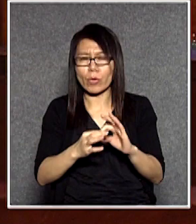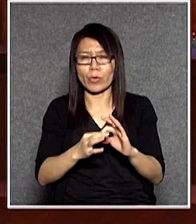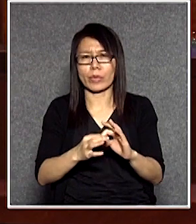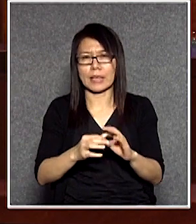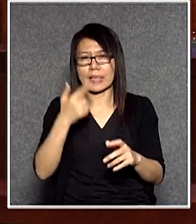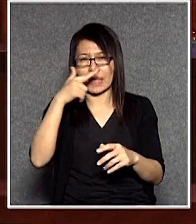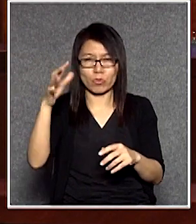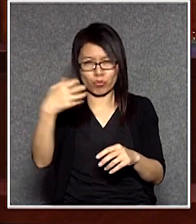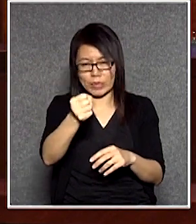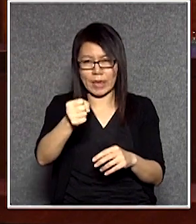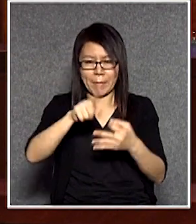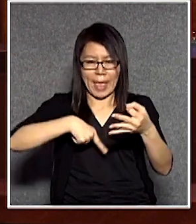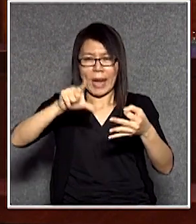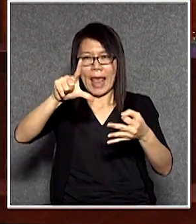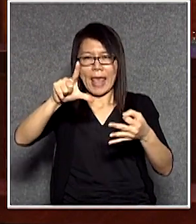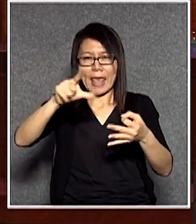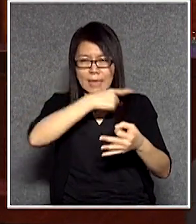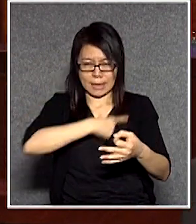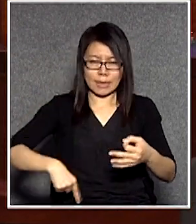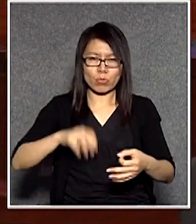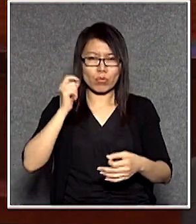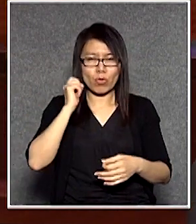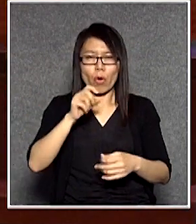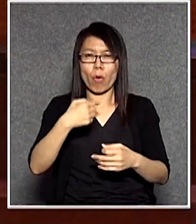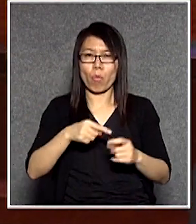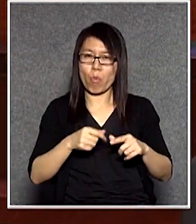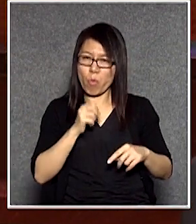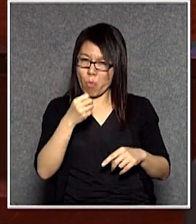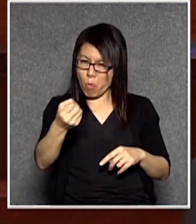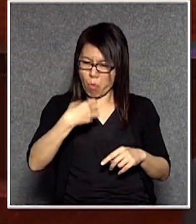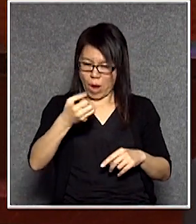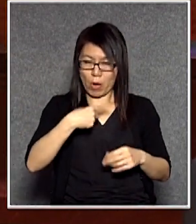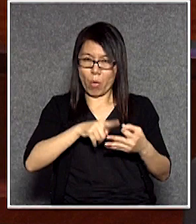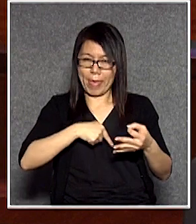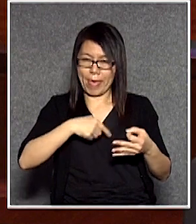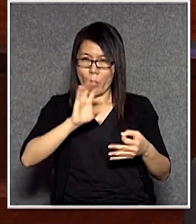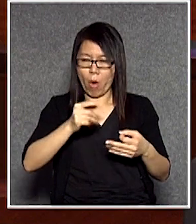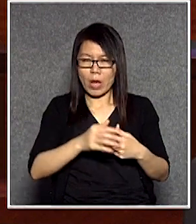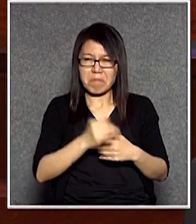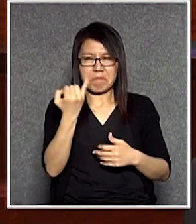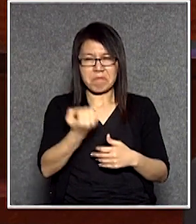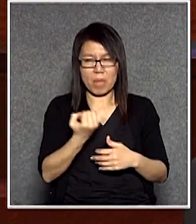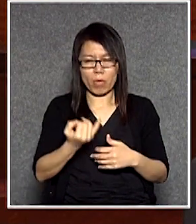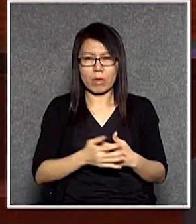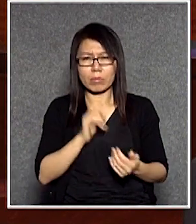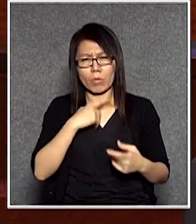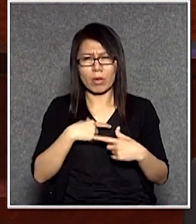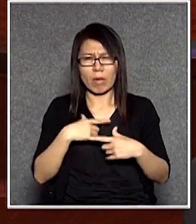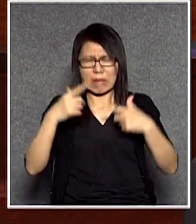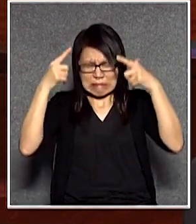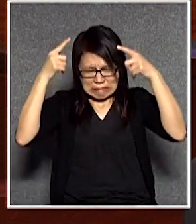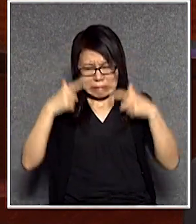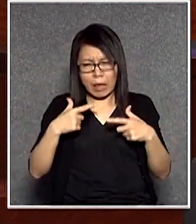李慧琼他就開我名批判我那那頂帽子真的很大我都頂不住